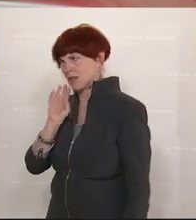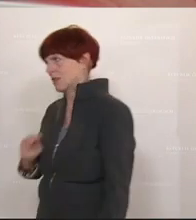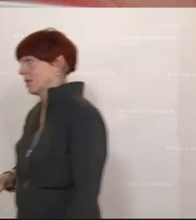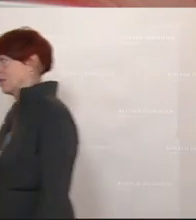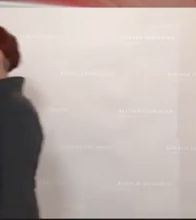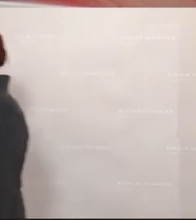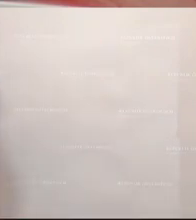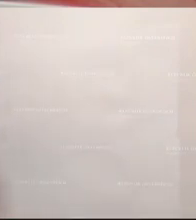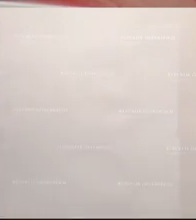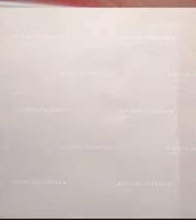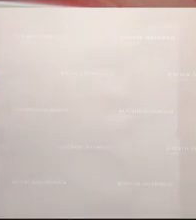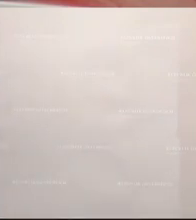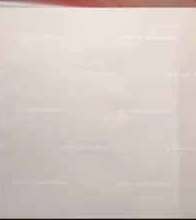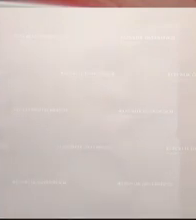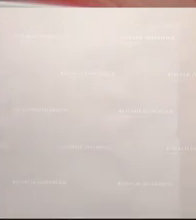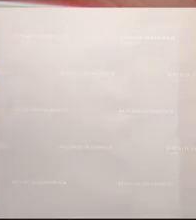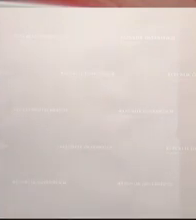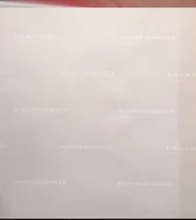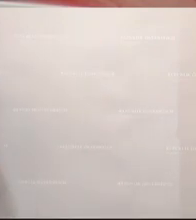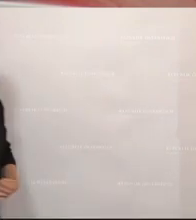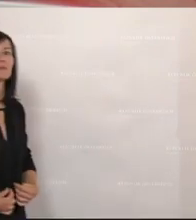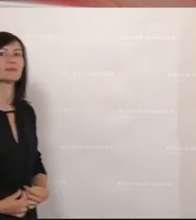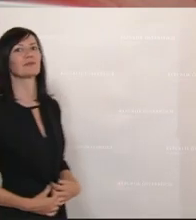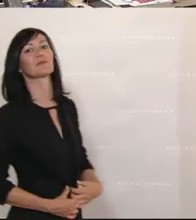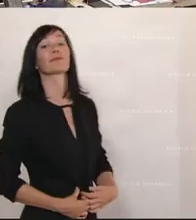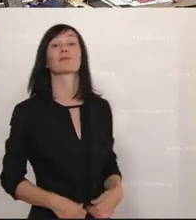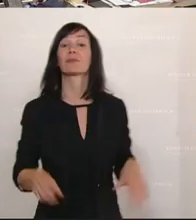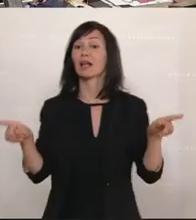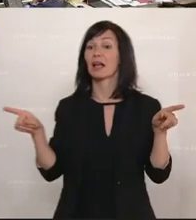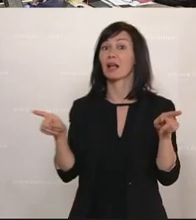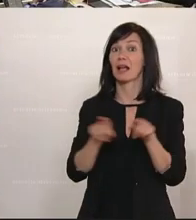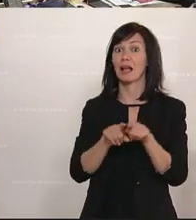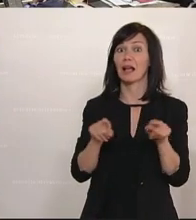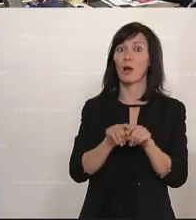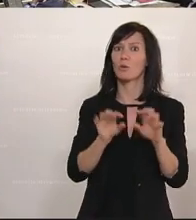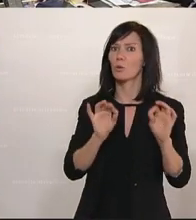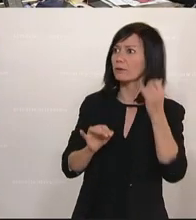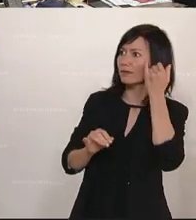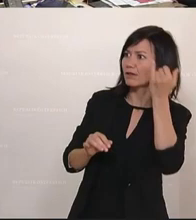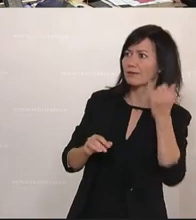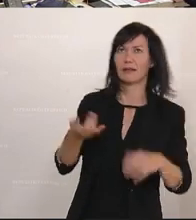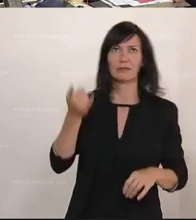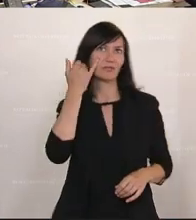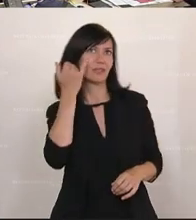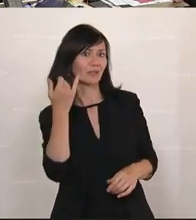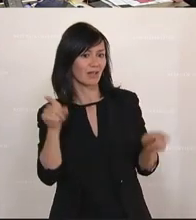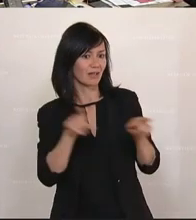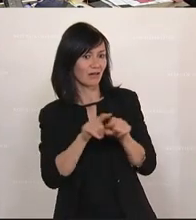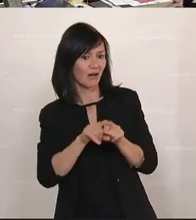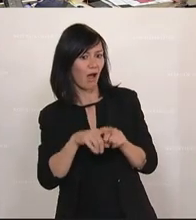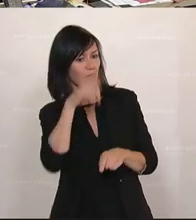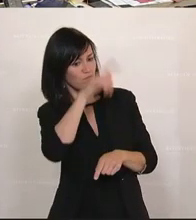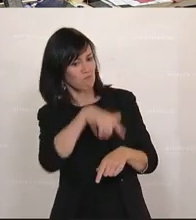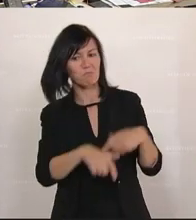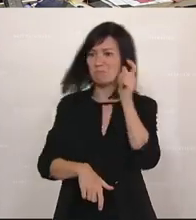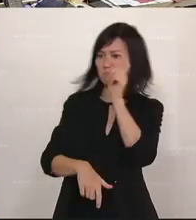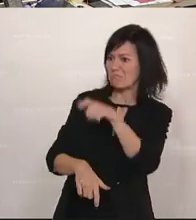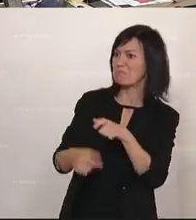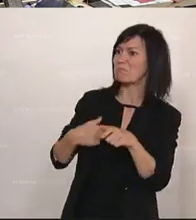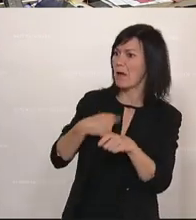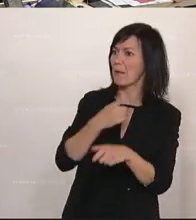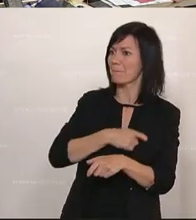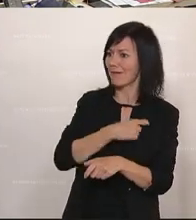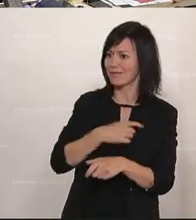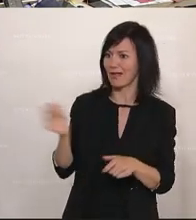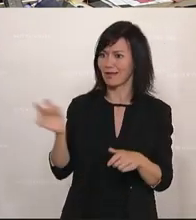Oppositionspolitiker, dass man wechselseitig auch gute Initiativen und Anträge auch anerkennt und unterstützt. Und da